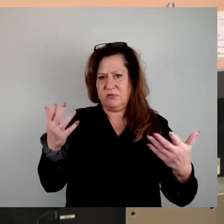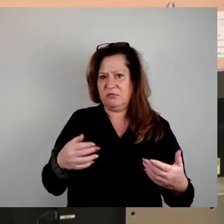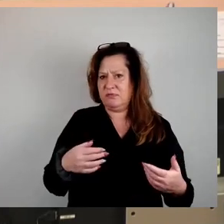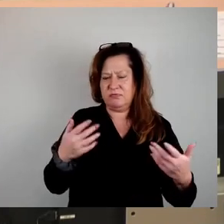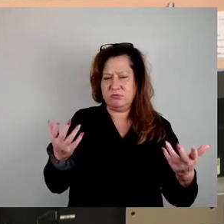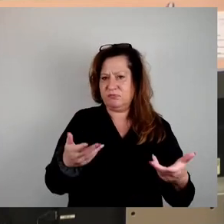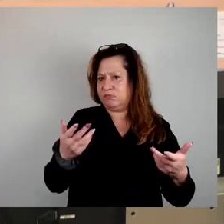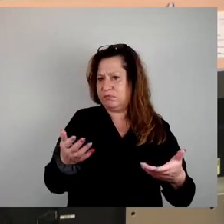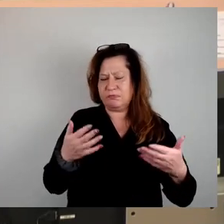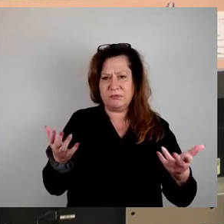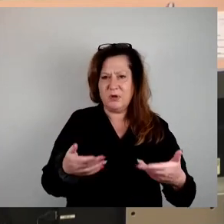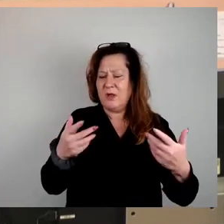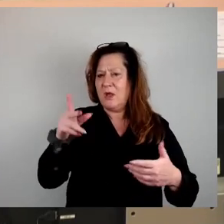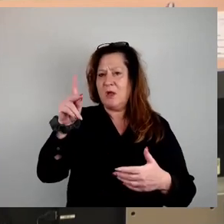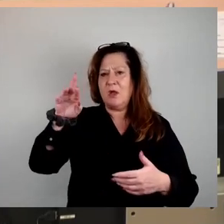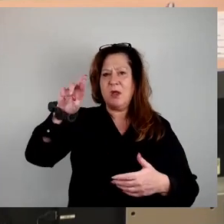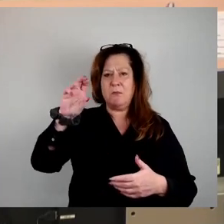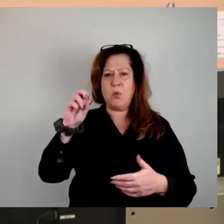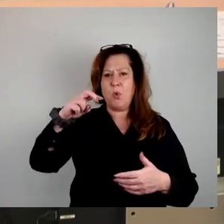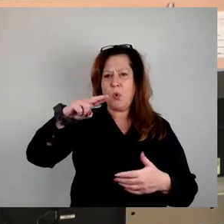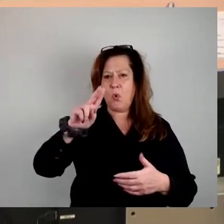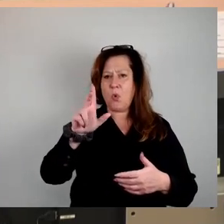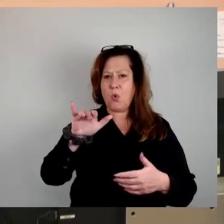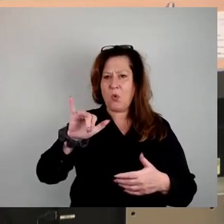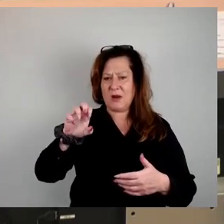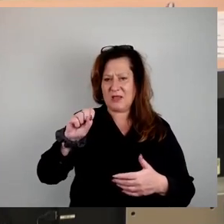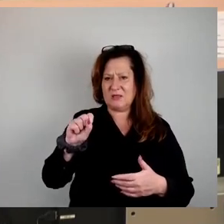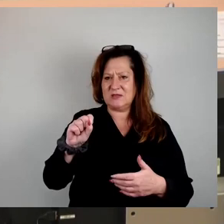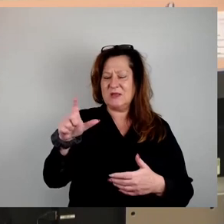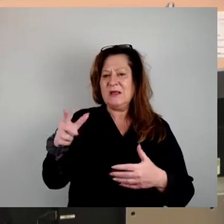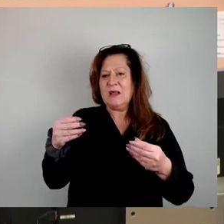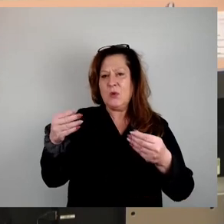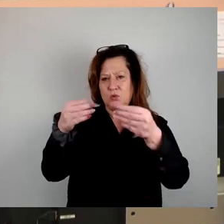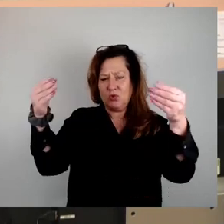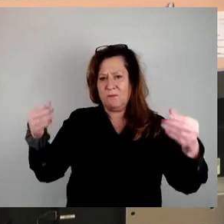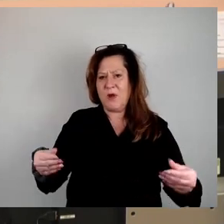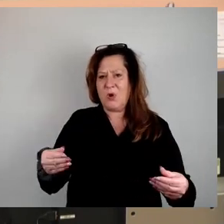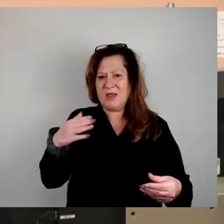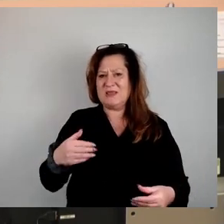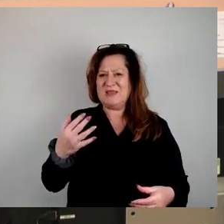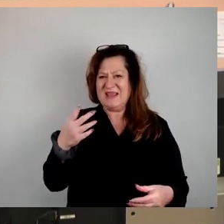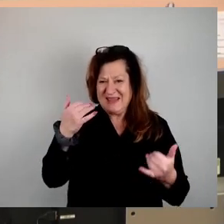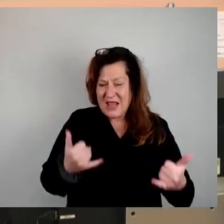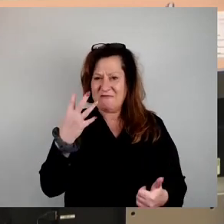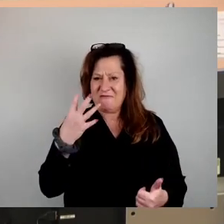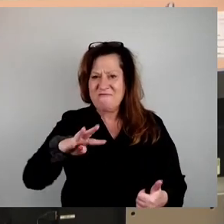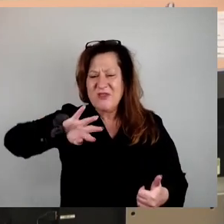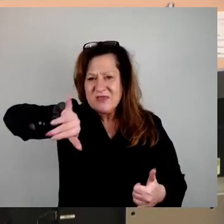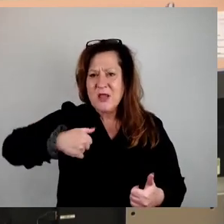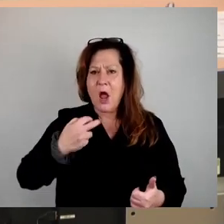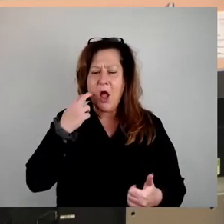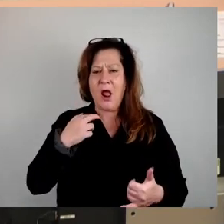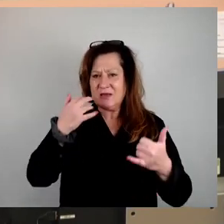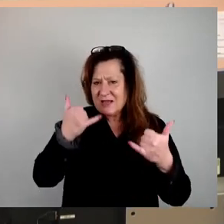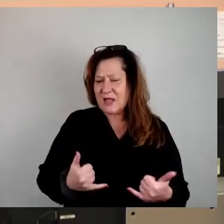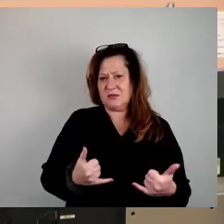Jägerpark, Prolis, wo diese Typenbauten eben stehen. Und jetzt sind sie halt 40 Jahre alt und sanierungsfähig. Das heißt, die sind fertig und wir haben